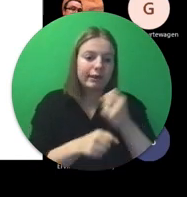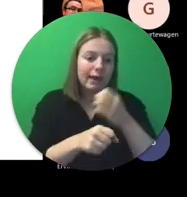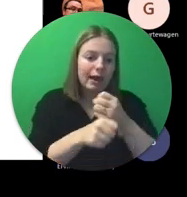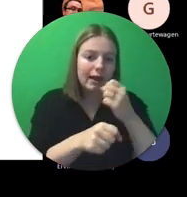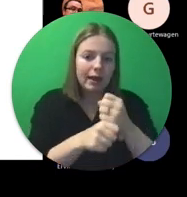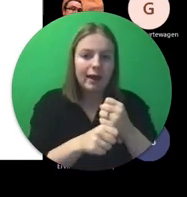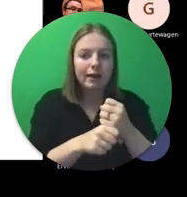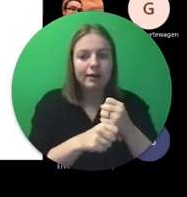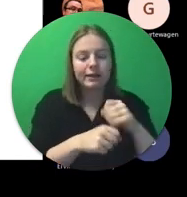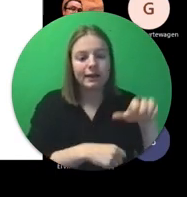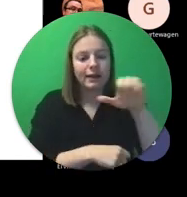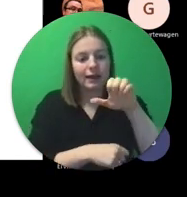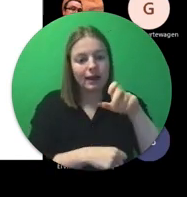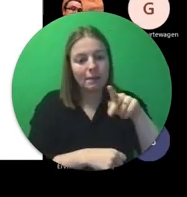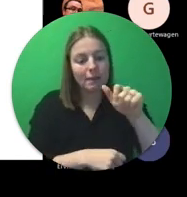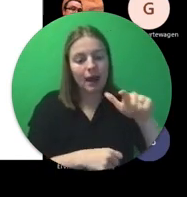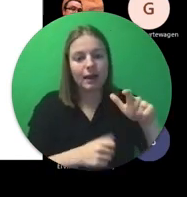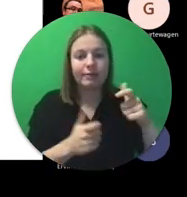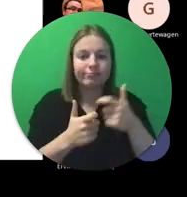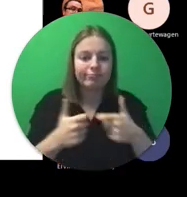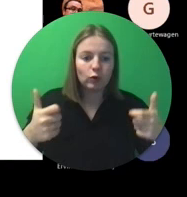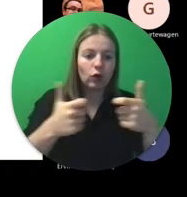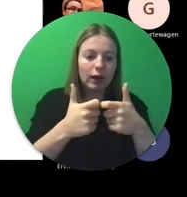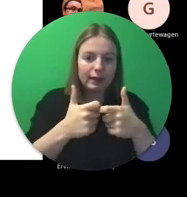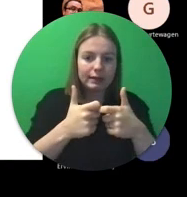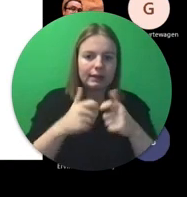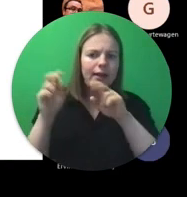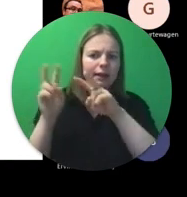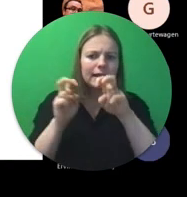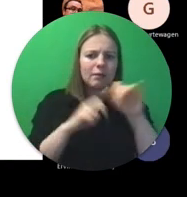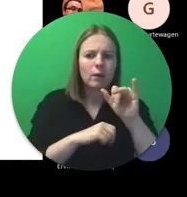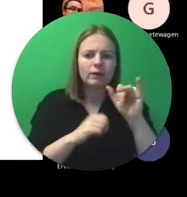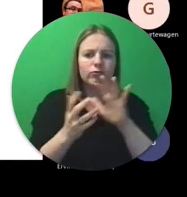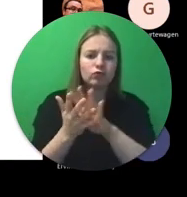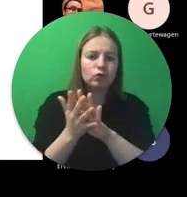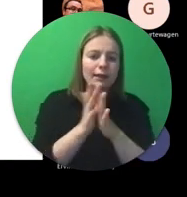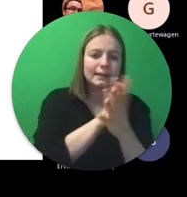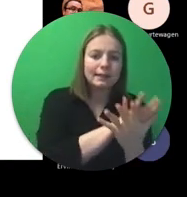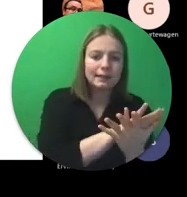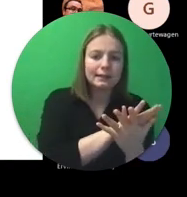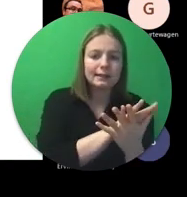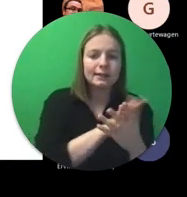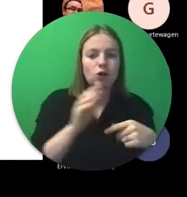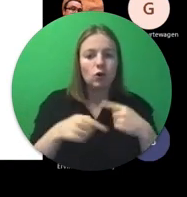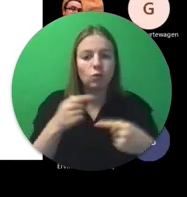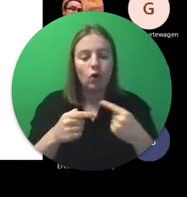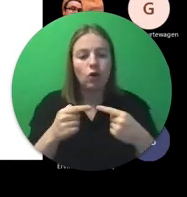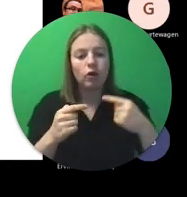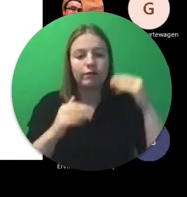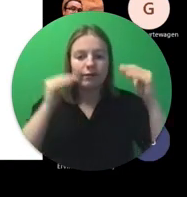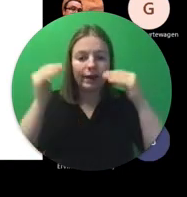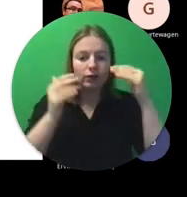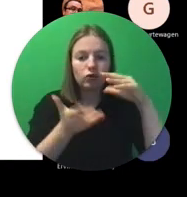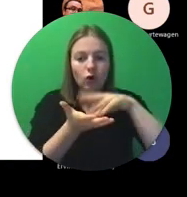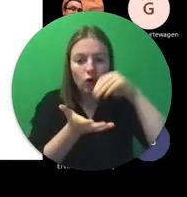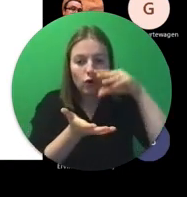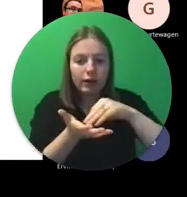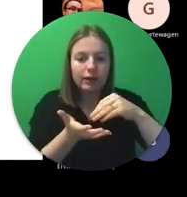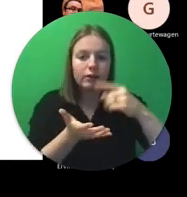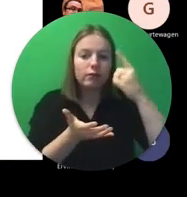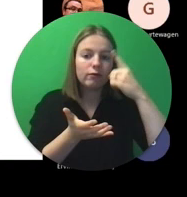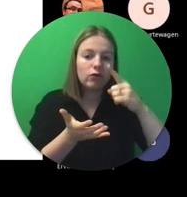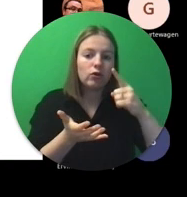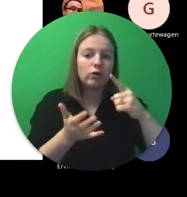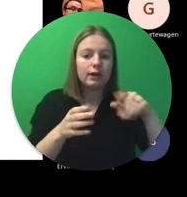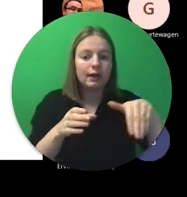internationale epale conferentie en het thema daarvan was transitions the role of learning in ensuring inclusive and